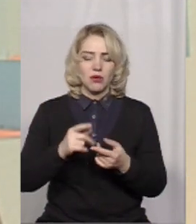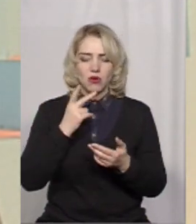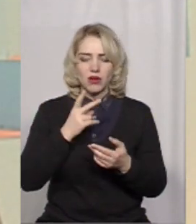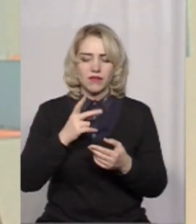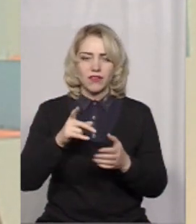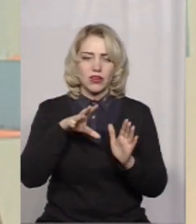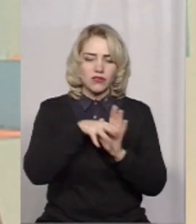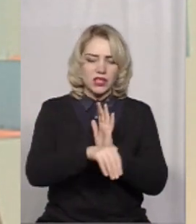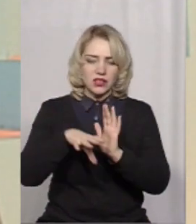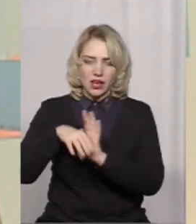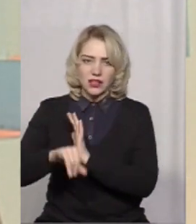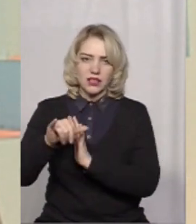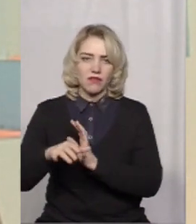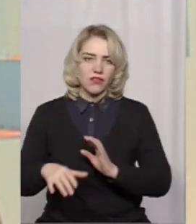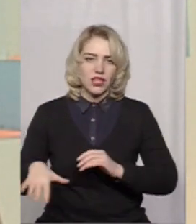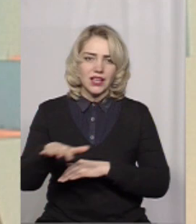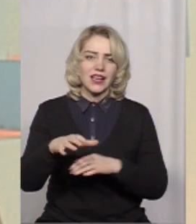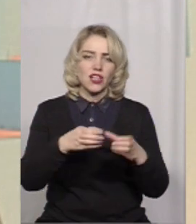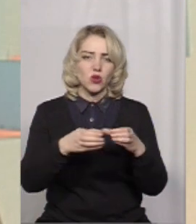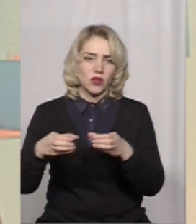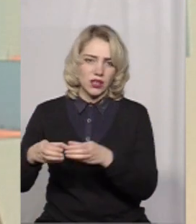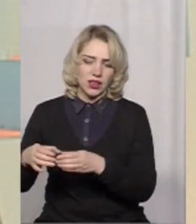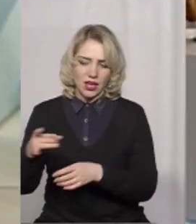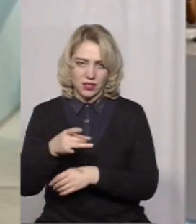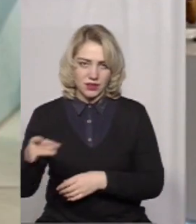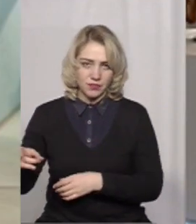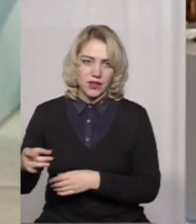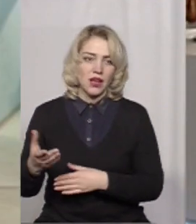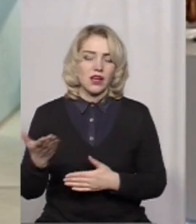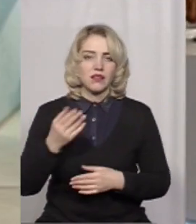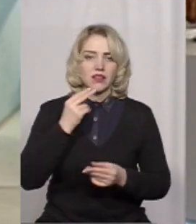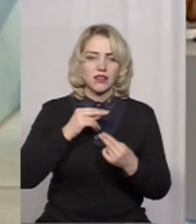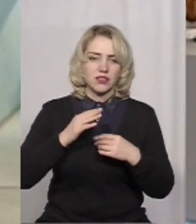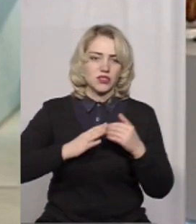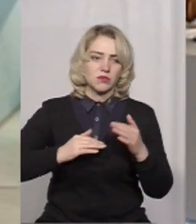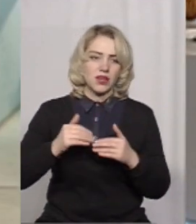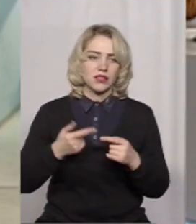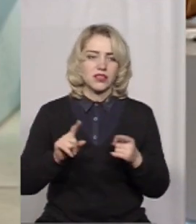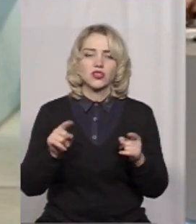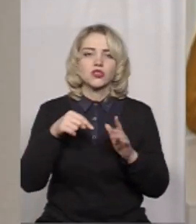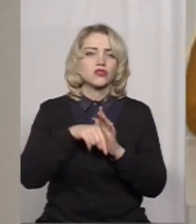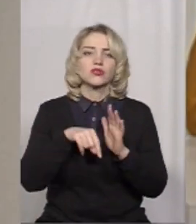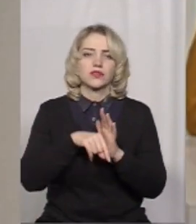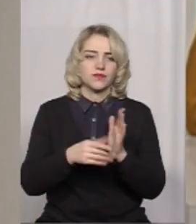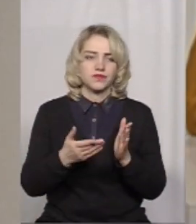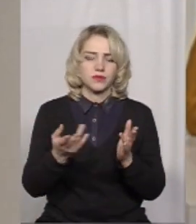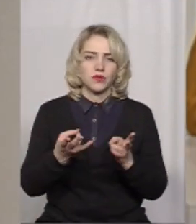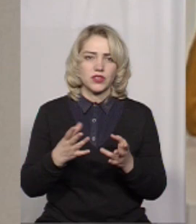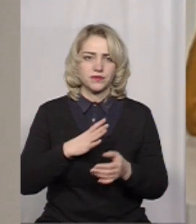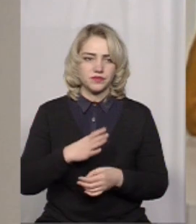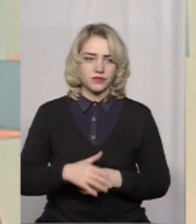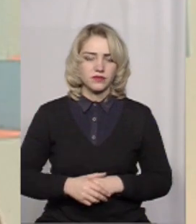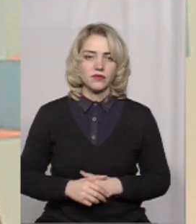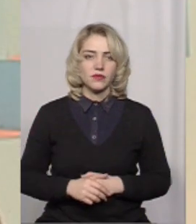інших громадах, в інших районах. Про які кращі практики йдеться? Це якісь проекти реалізовані? Що вони собою мають представляти?